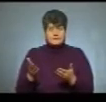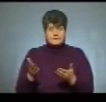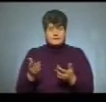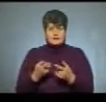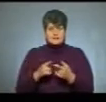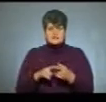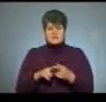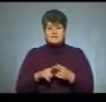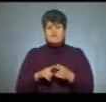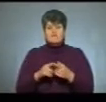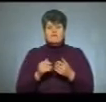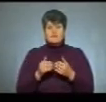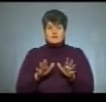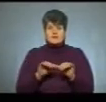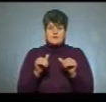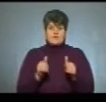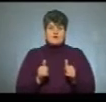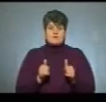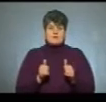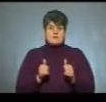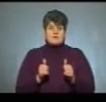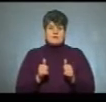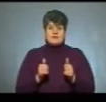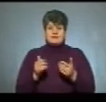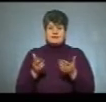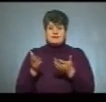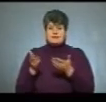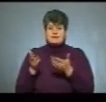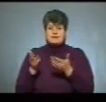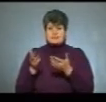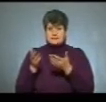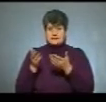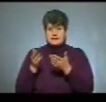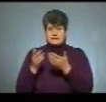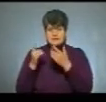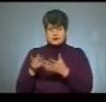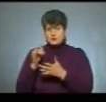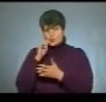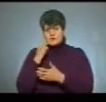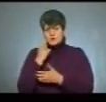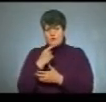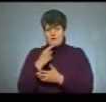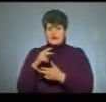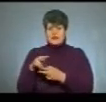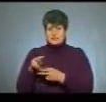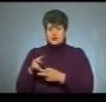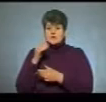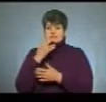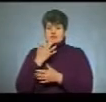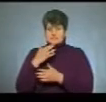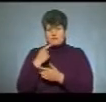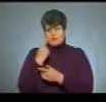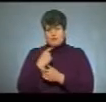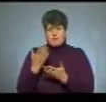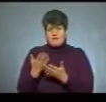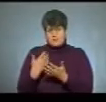відкрита форма тесту з української мови, літератури, це задачі з математики, ну і з іноземної мови. Але